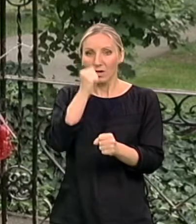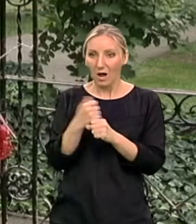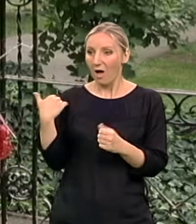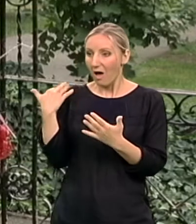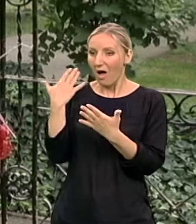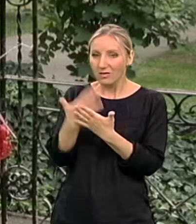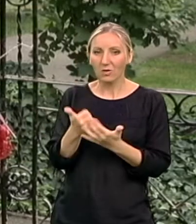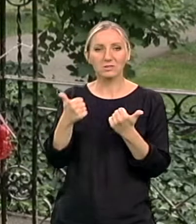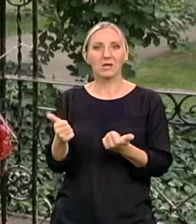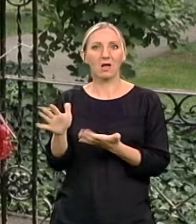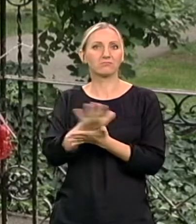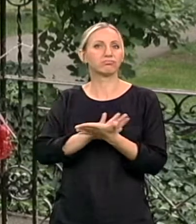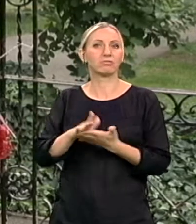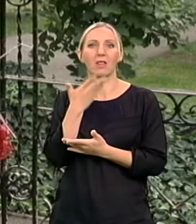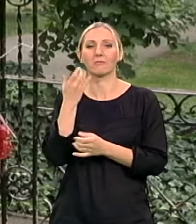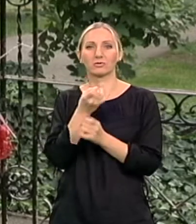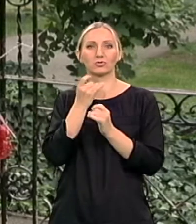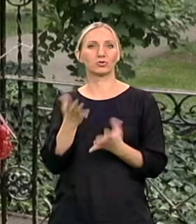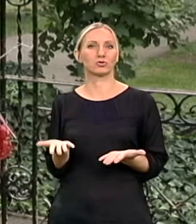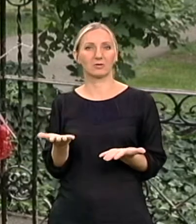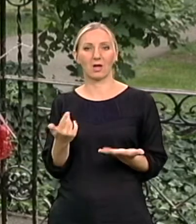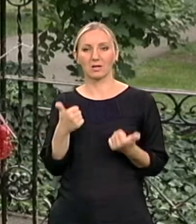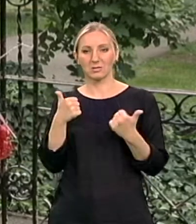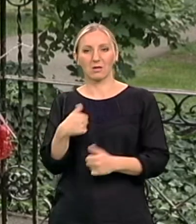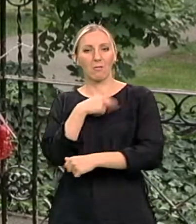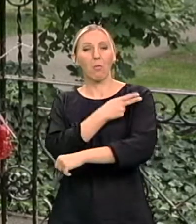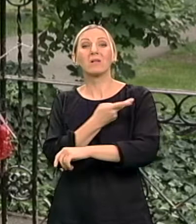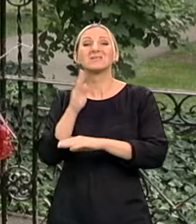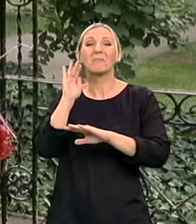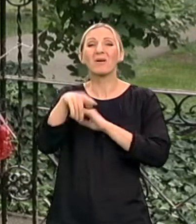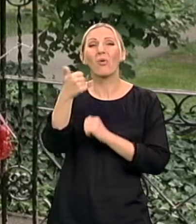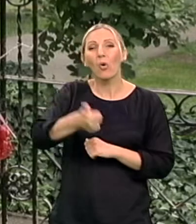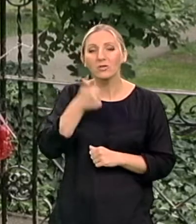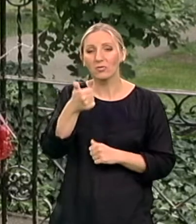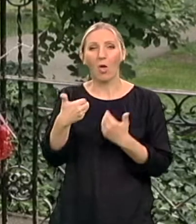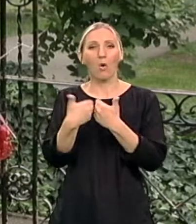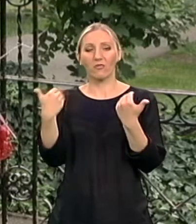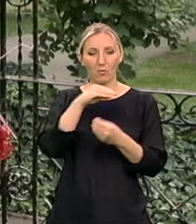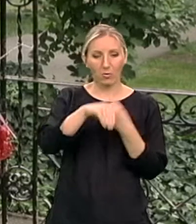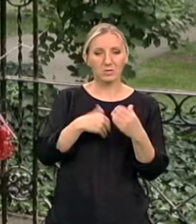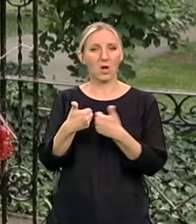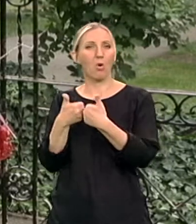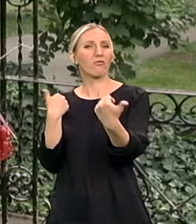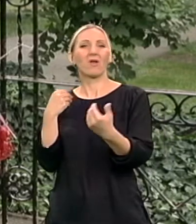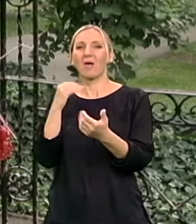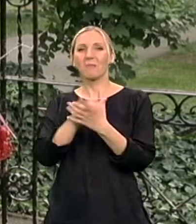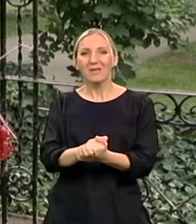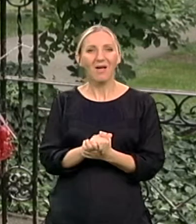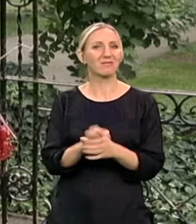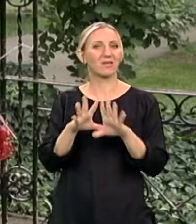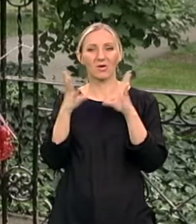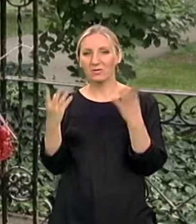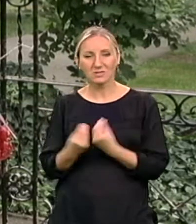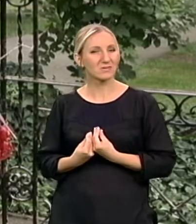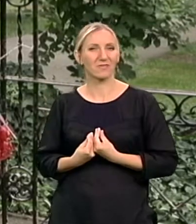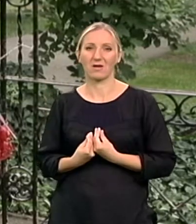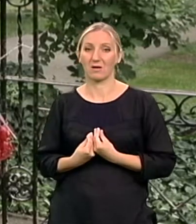toga ničega više nema. Bila sam u bolnici više od godinu dana. Odvojena i od porodice, od prijatelja, od svega. Prosto sve